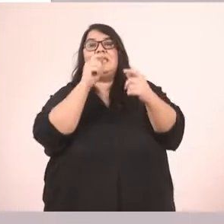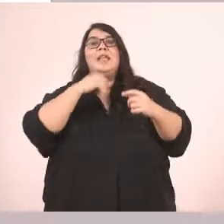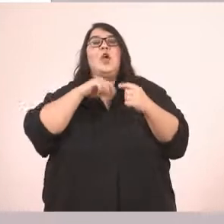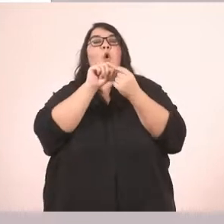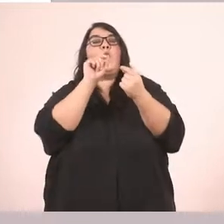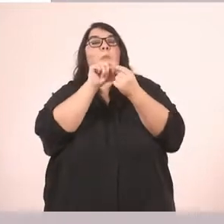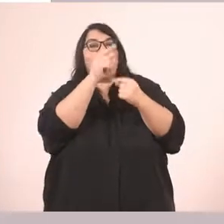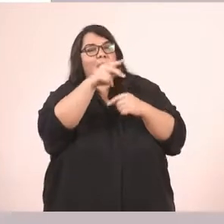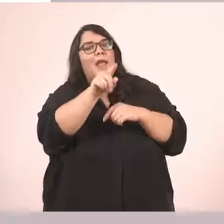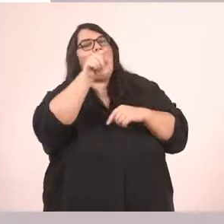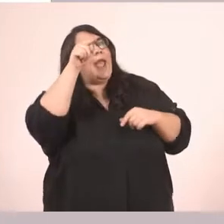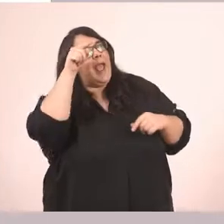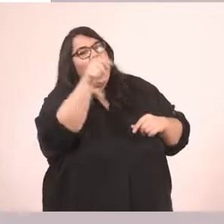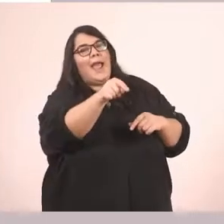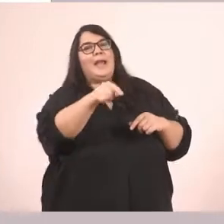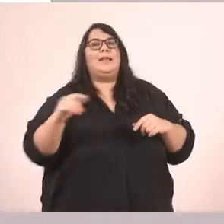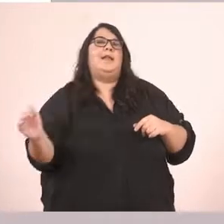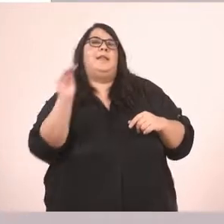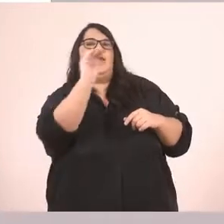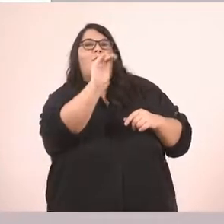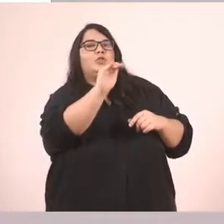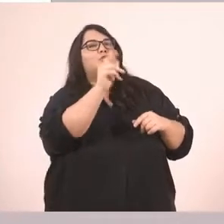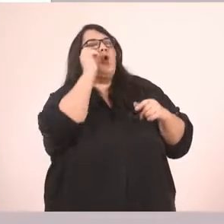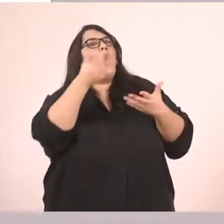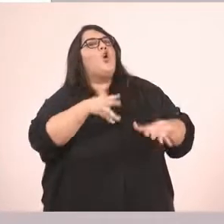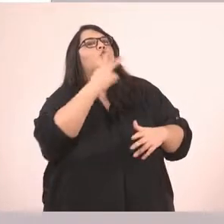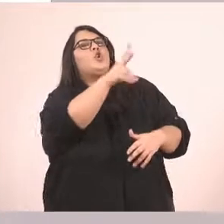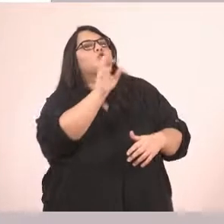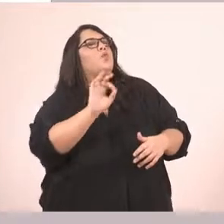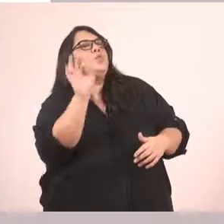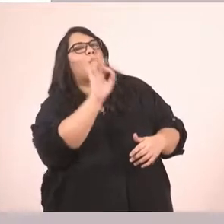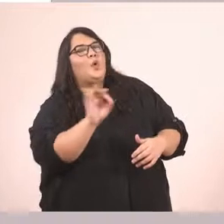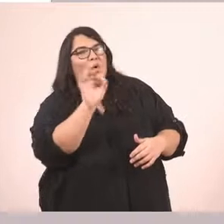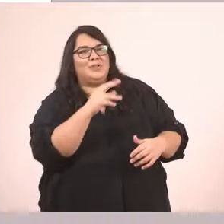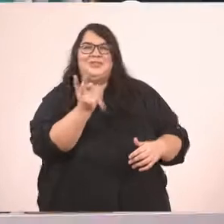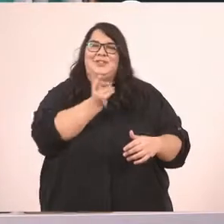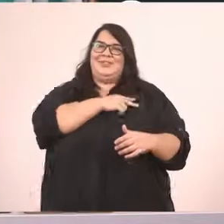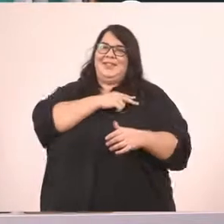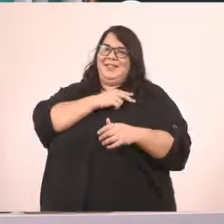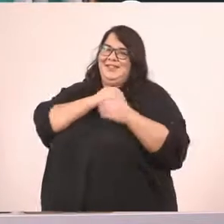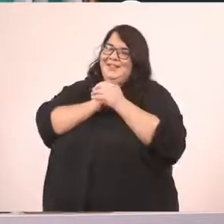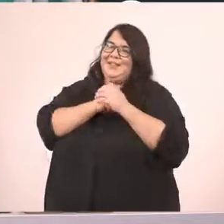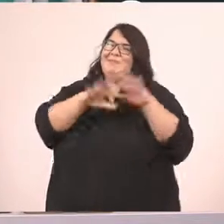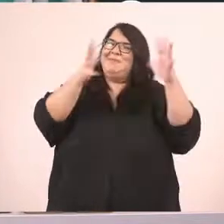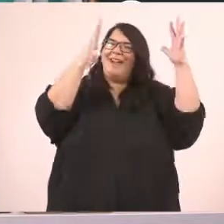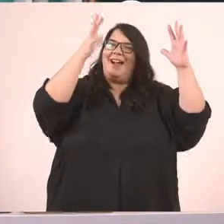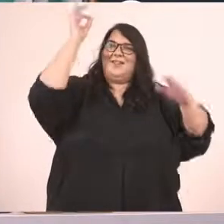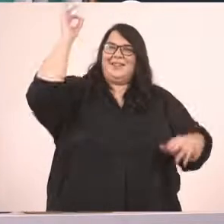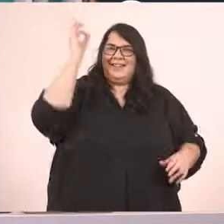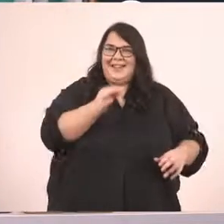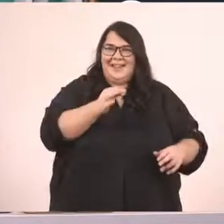Ρουμπί. Εκεί θα ρωτήσουν τον Ρουμπί να τους πει πού είναι ο γιος του. Εξαιρετικά, παιδιά!